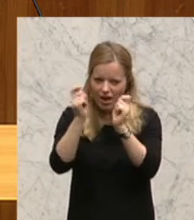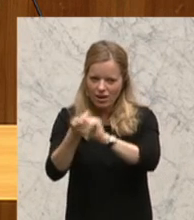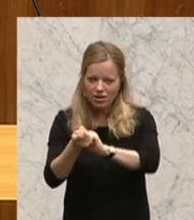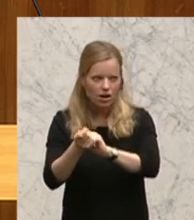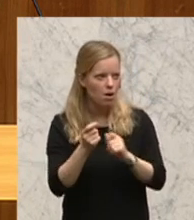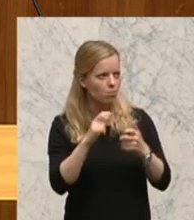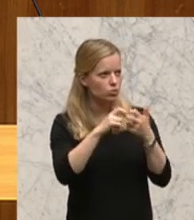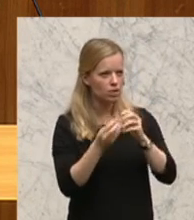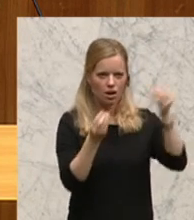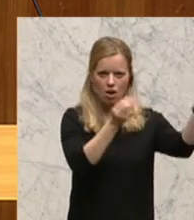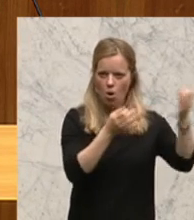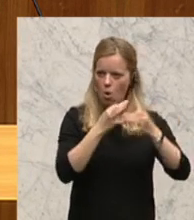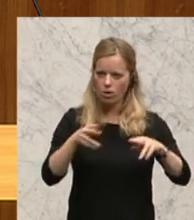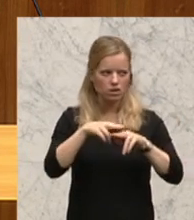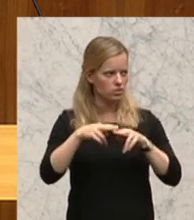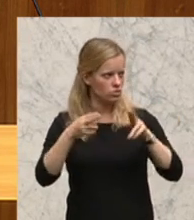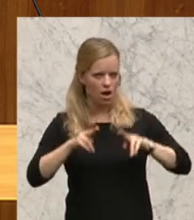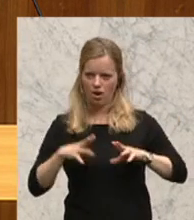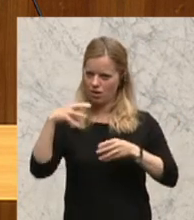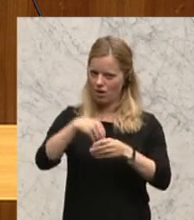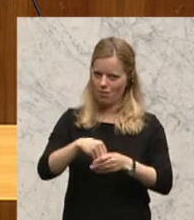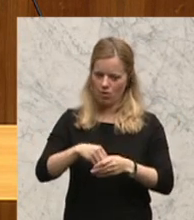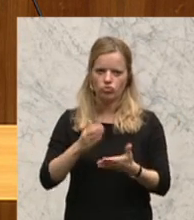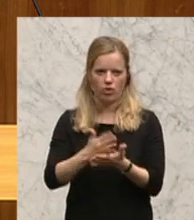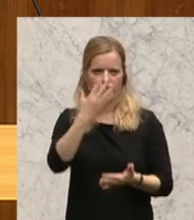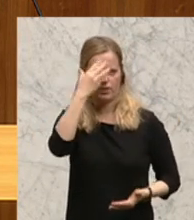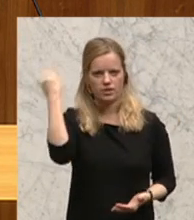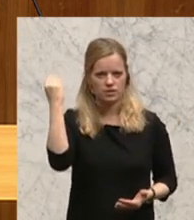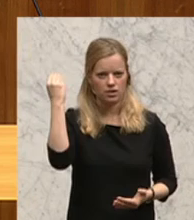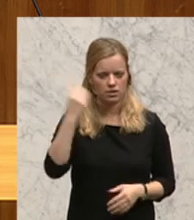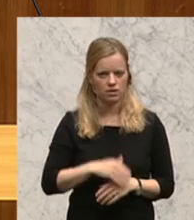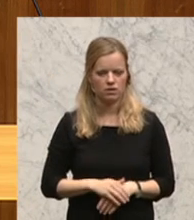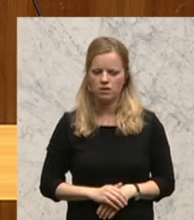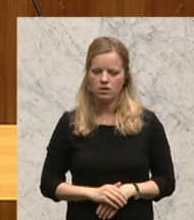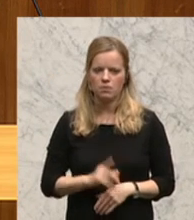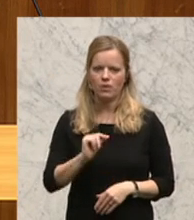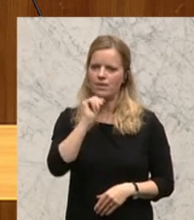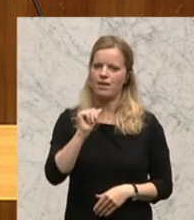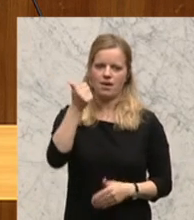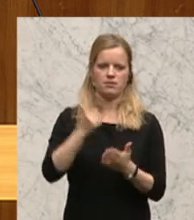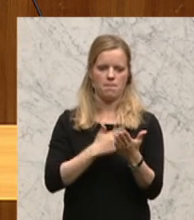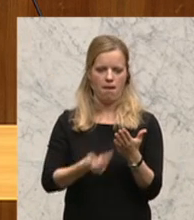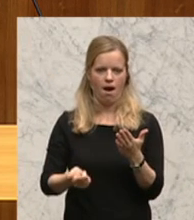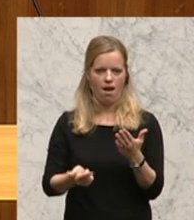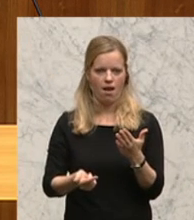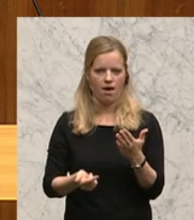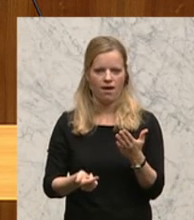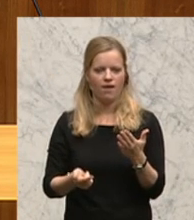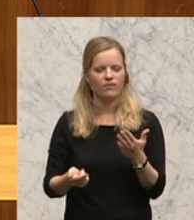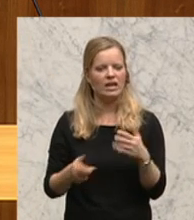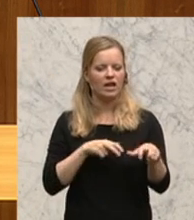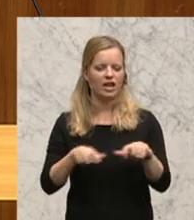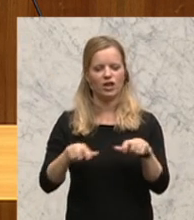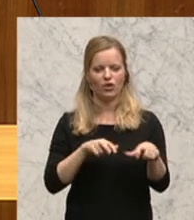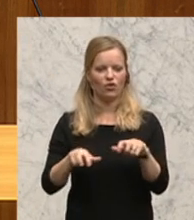verursacht hat, ist scheinbar vergessen. Es ist ja nicht das erste Mal, dass die Regierung den Nationalrat vorführt. Es ist ja nicht